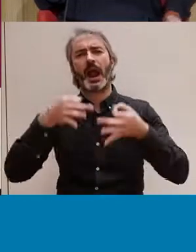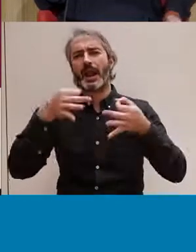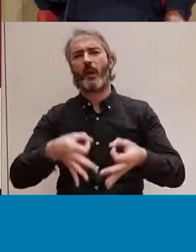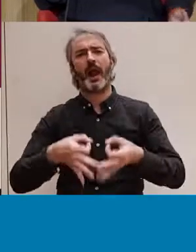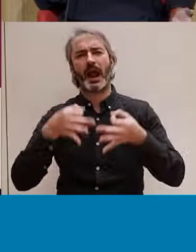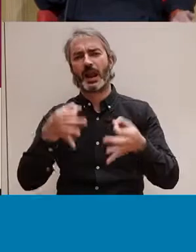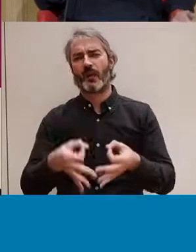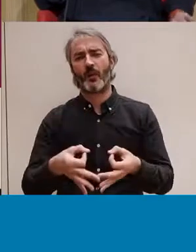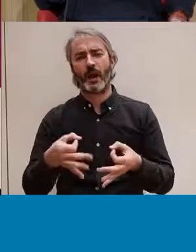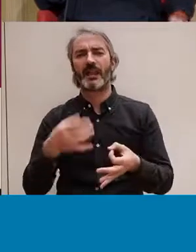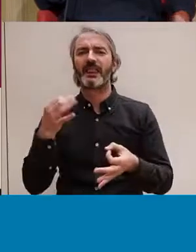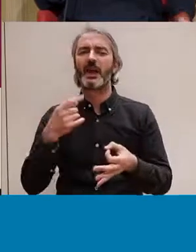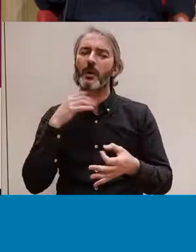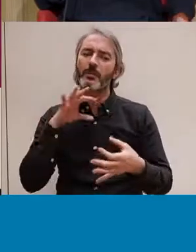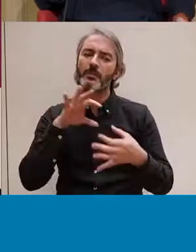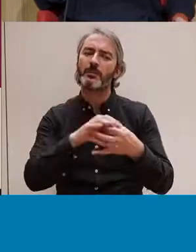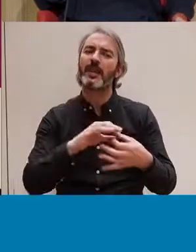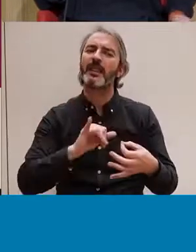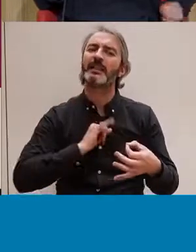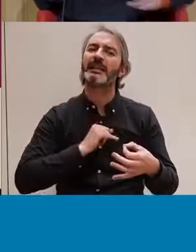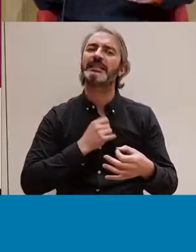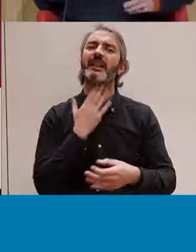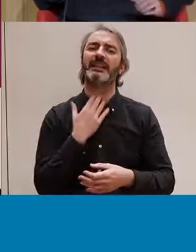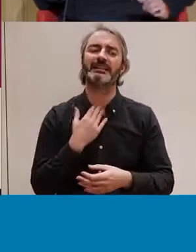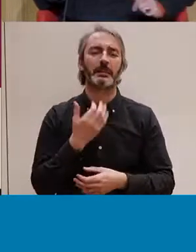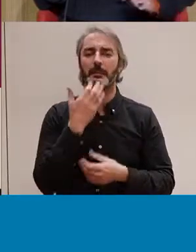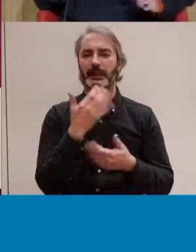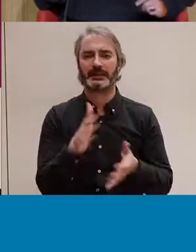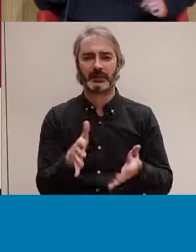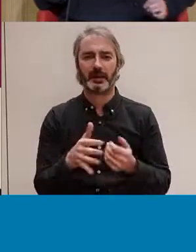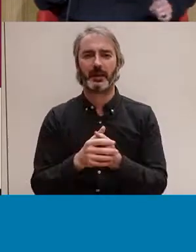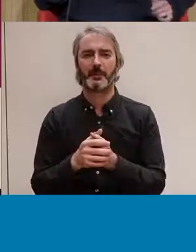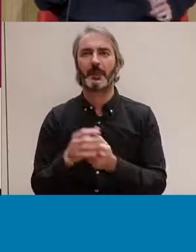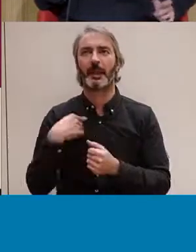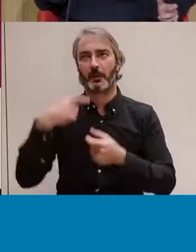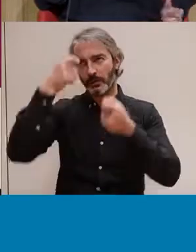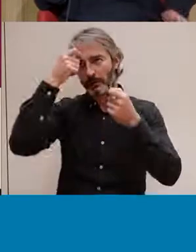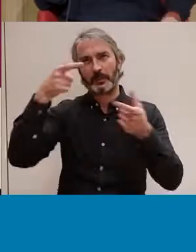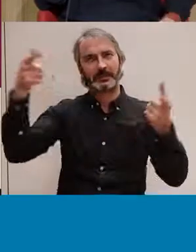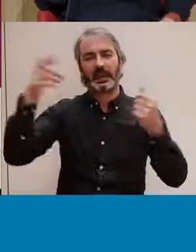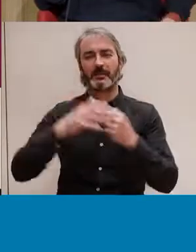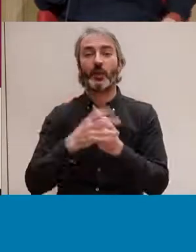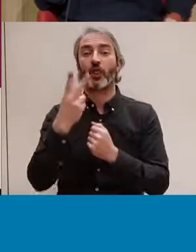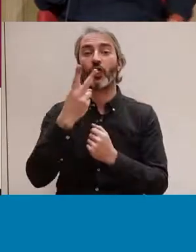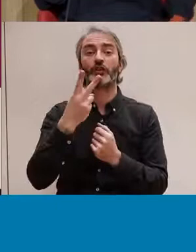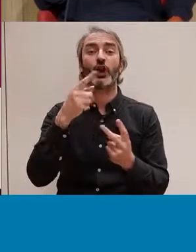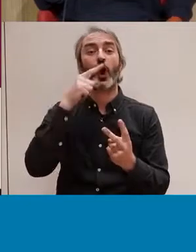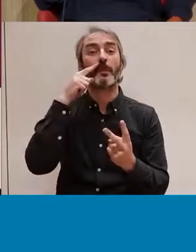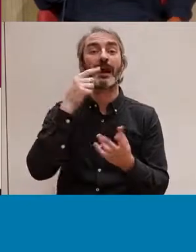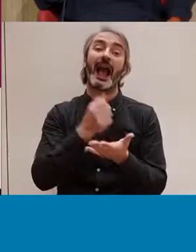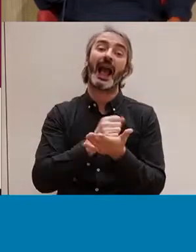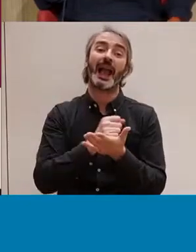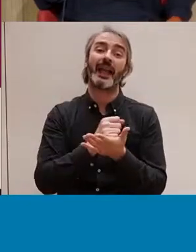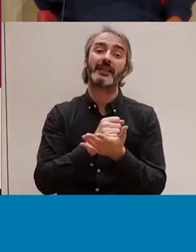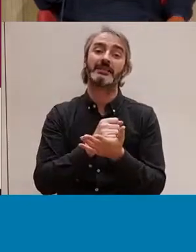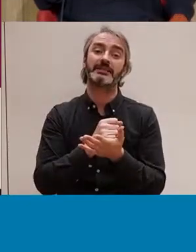ens identifiquem. És a dir, ens imaginem que dos homes gais